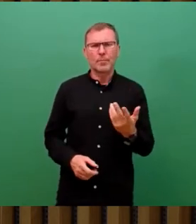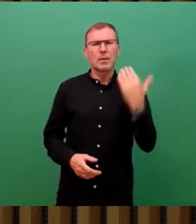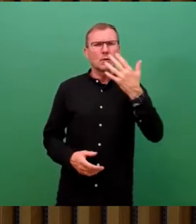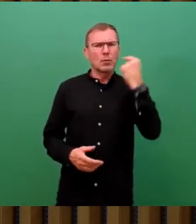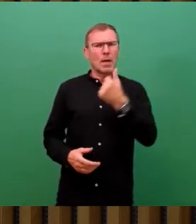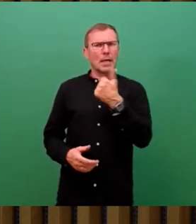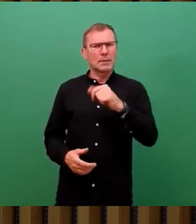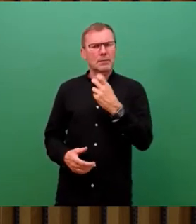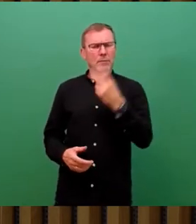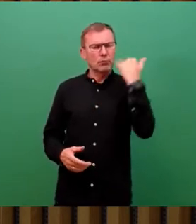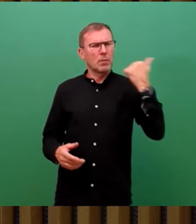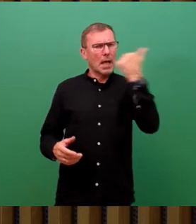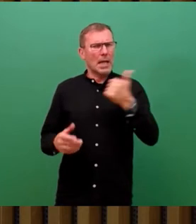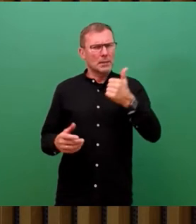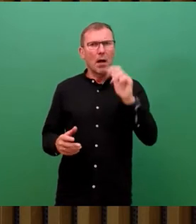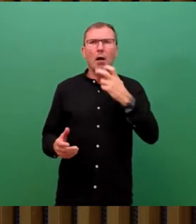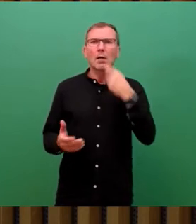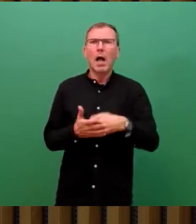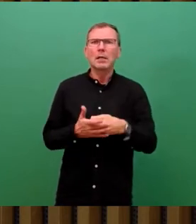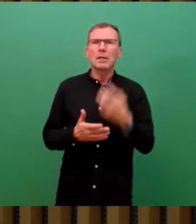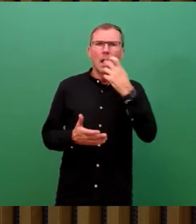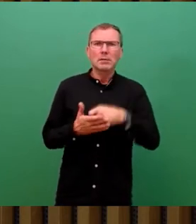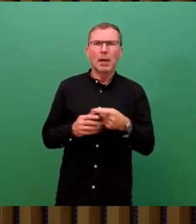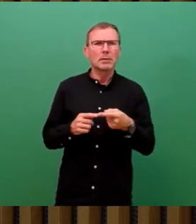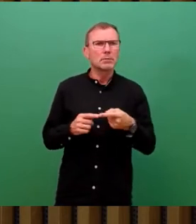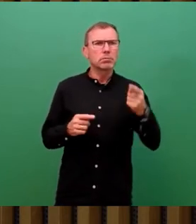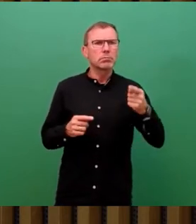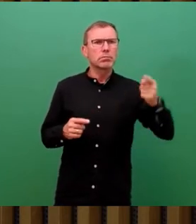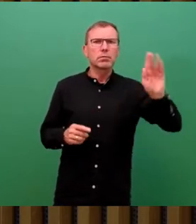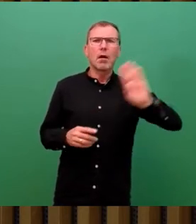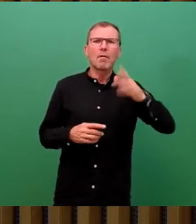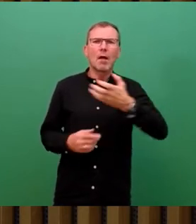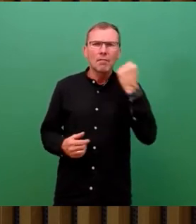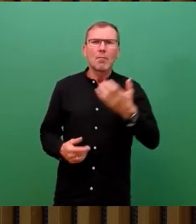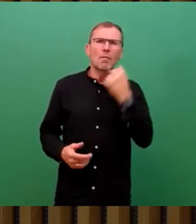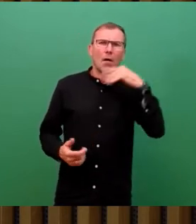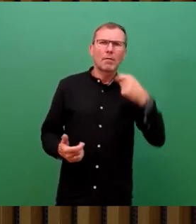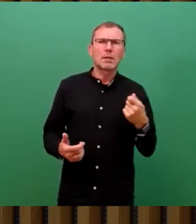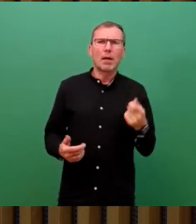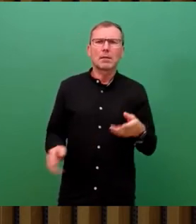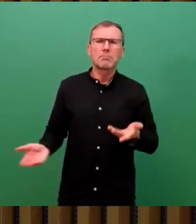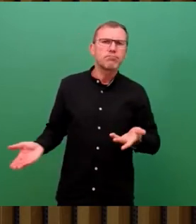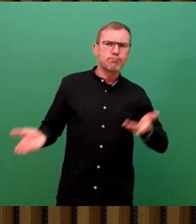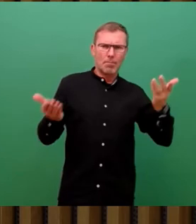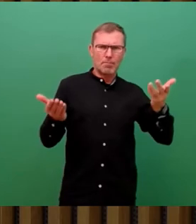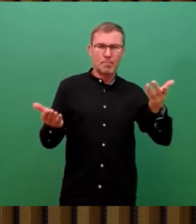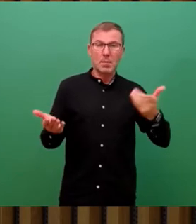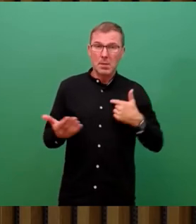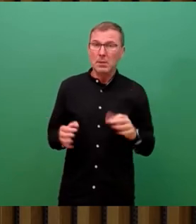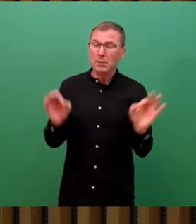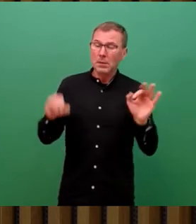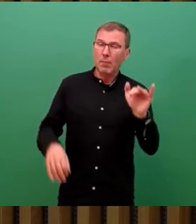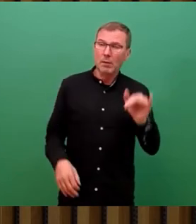also seit einem Jahr, steigen auch die Gaspreise und damit die Fernwärme- und Warmwasserpreise rasant an. Es besteht die Befürchtung, dass